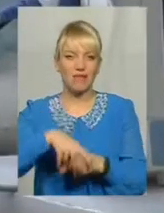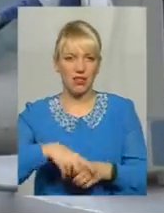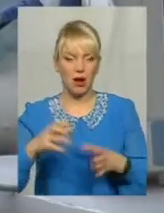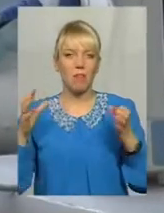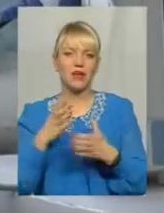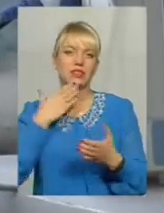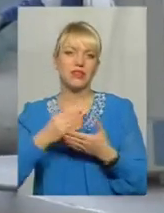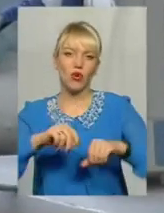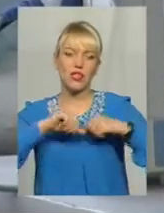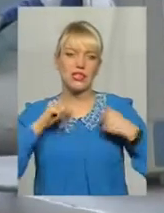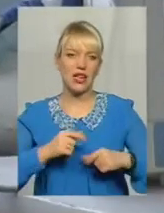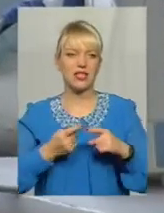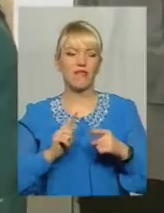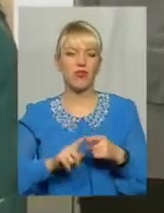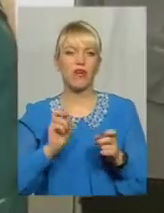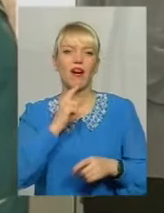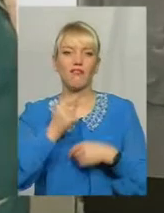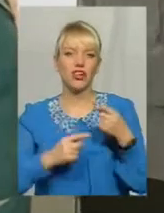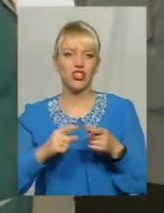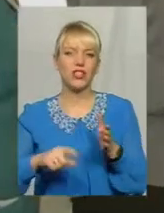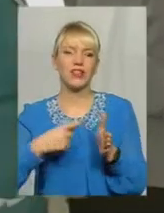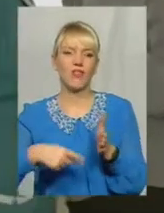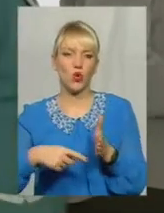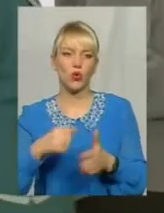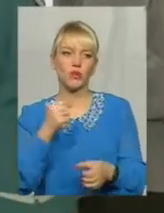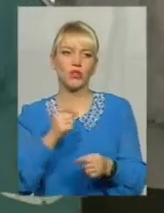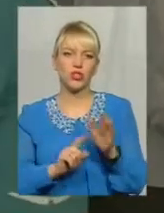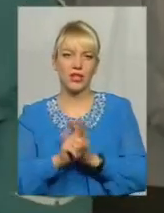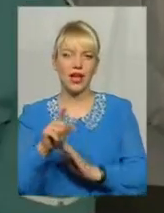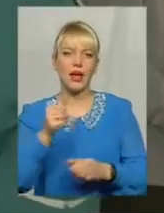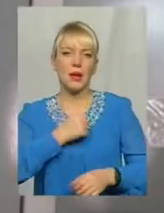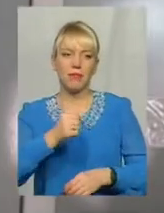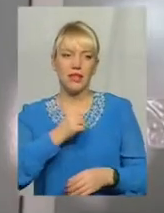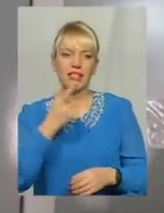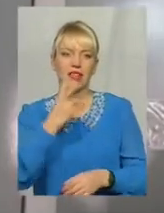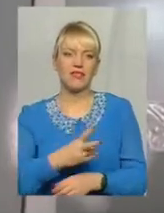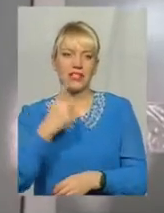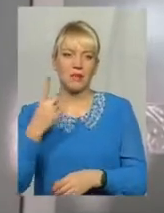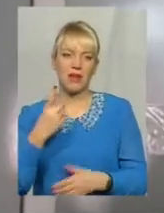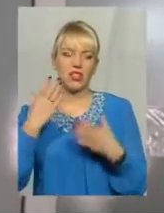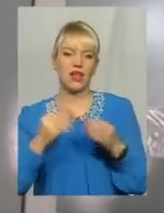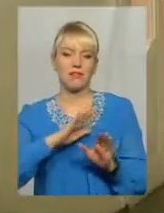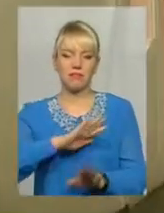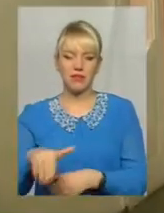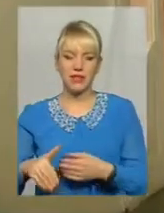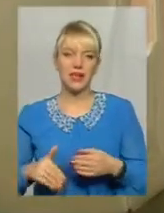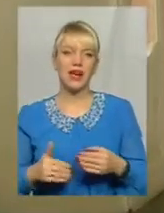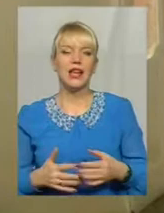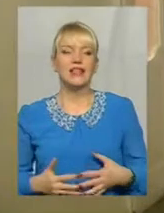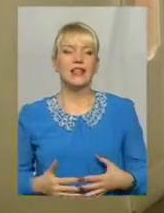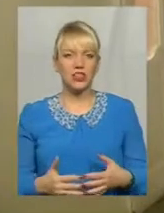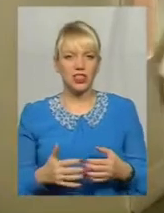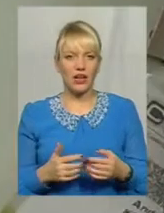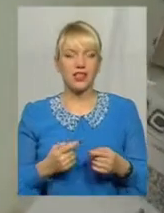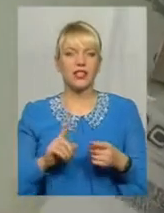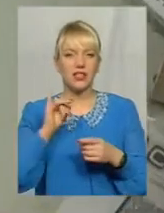вічний двигун починає битися на 21 день після зачаття і зупиняється лише після смерті Серце